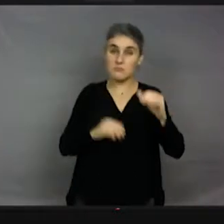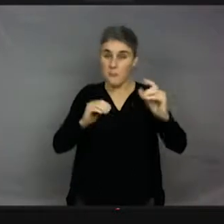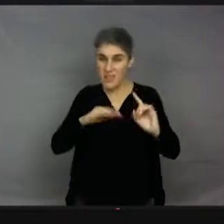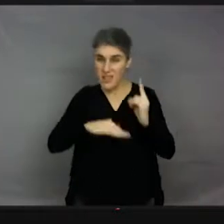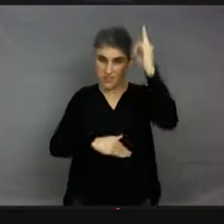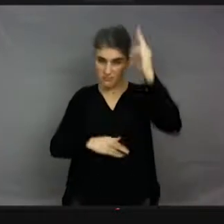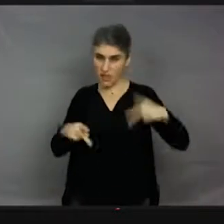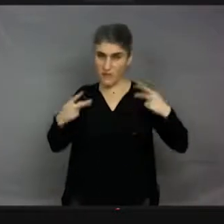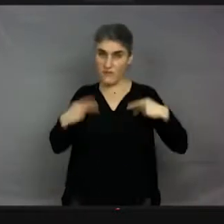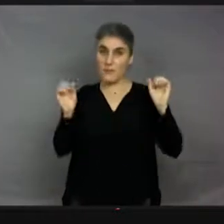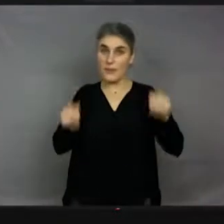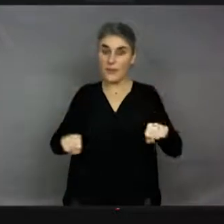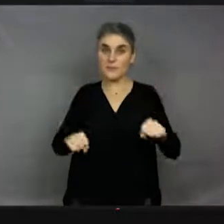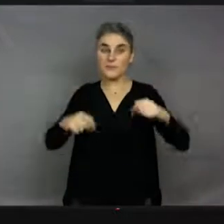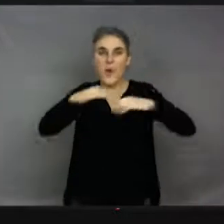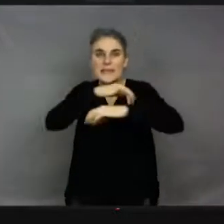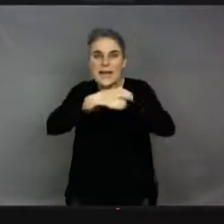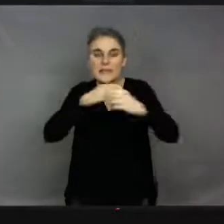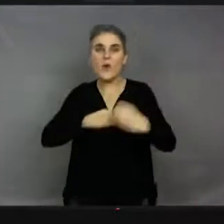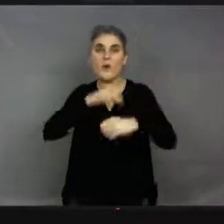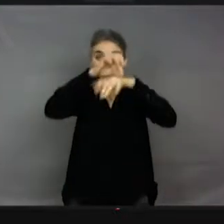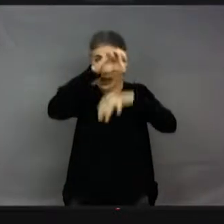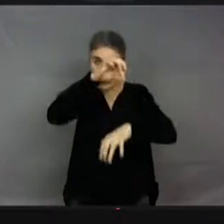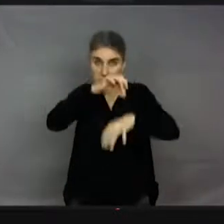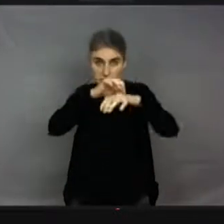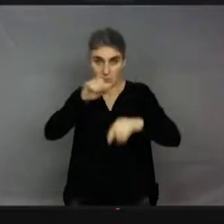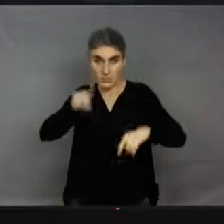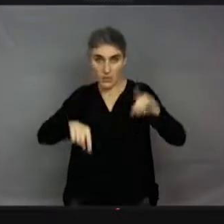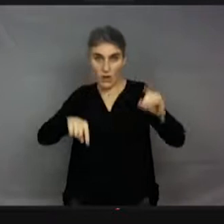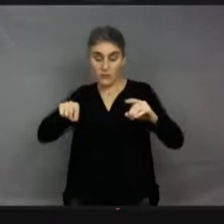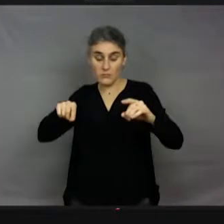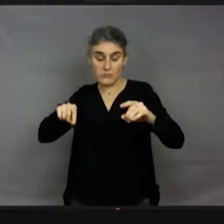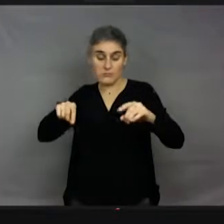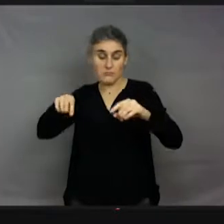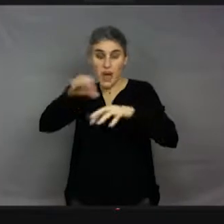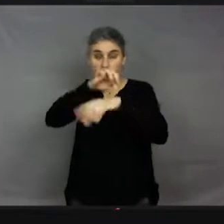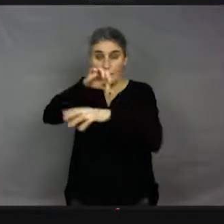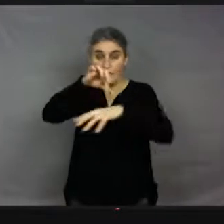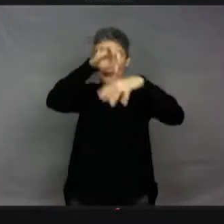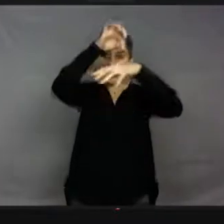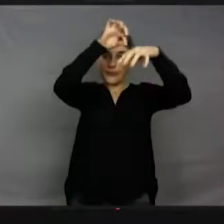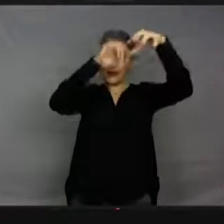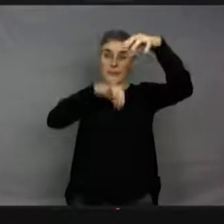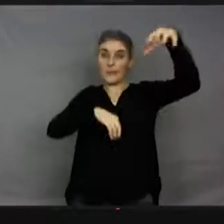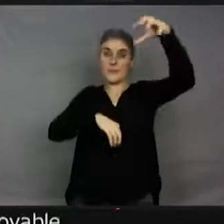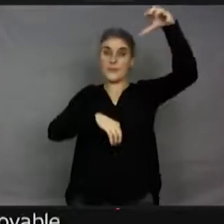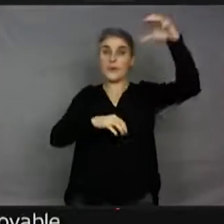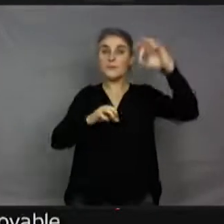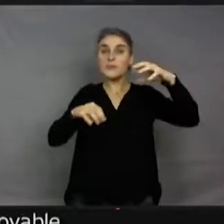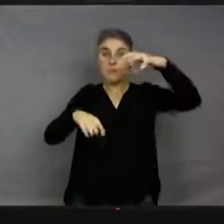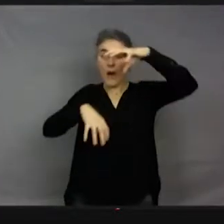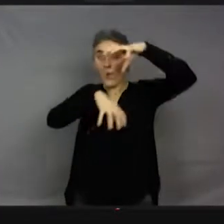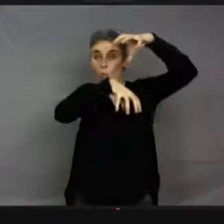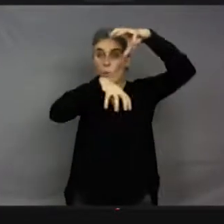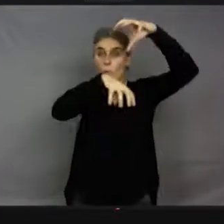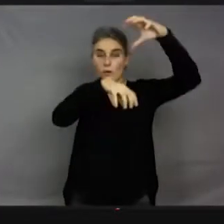il y a plein d'insectes ou d'araignées d'ailleurs qui arrivent à s'envoler grâce à un fil de soie comme une espèce de montgolfière. En profitant des